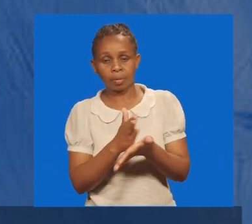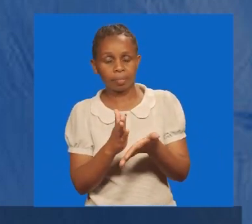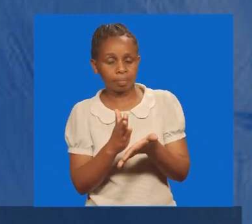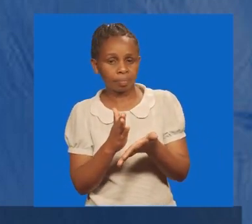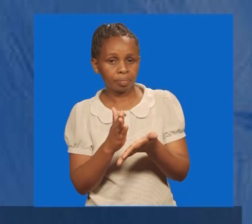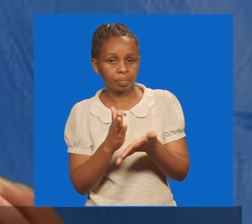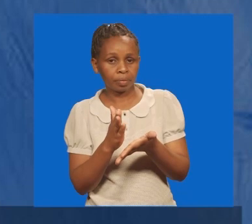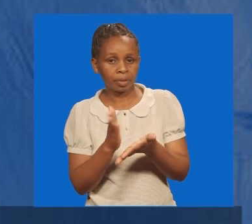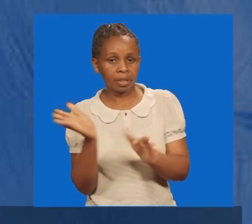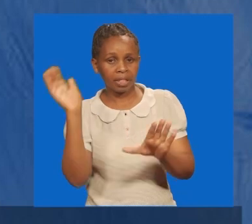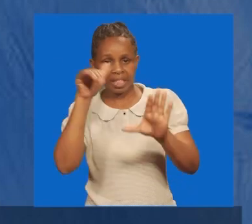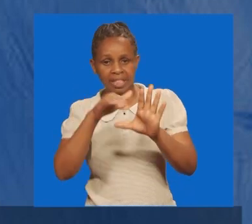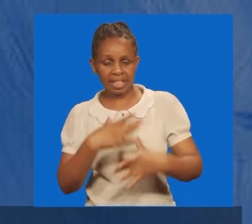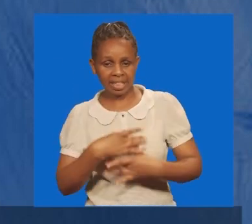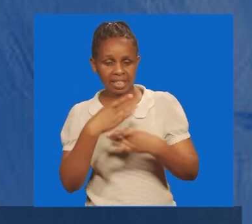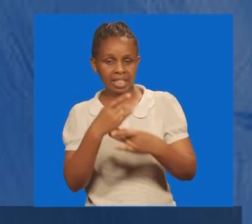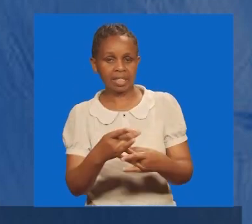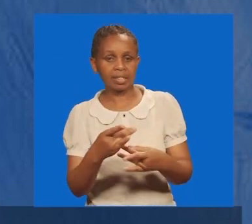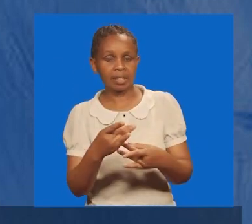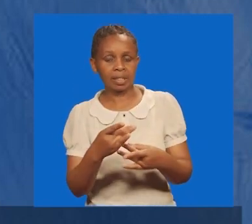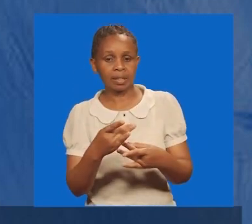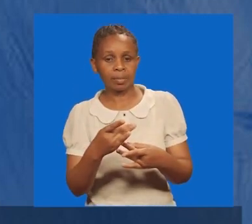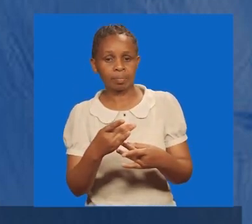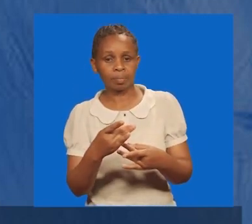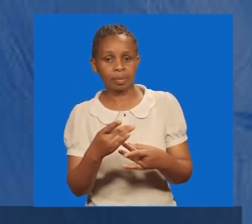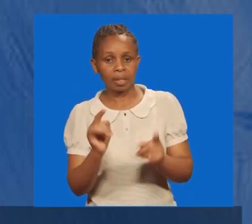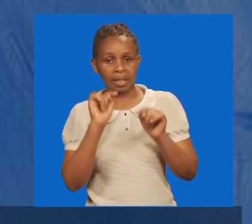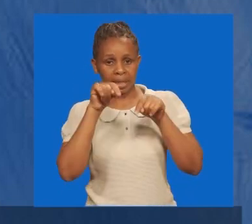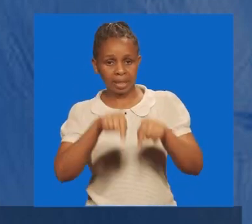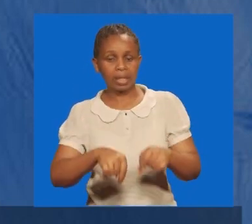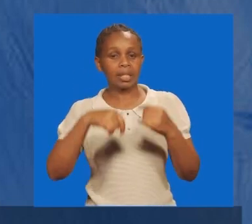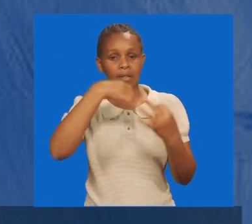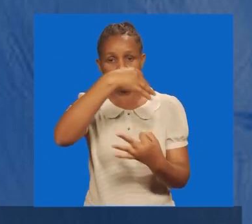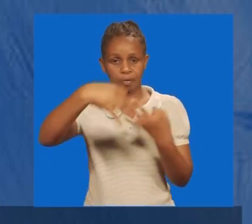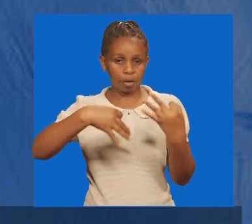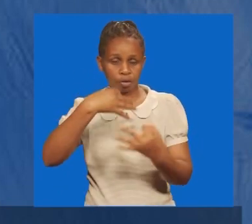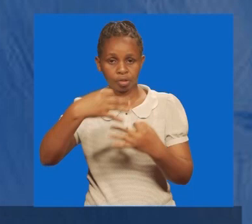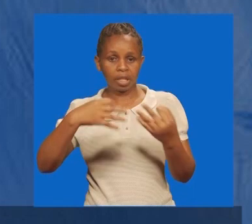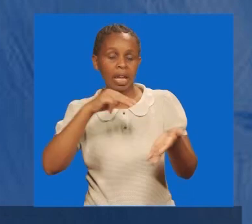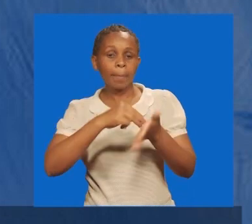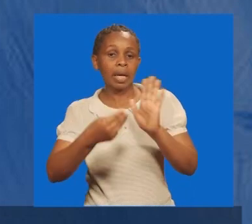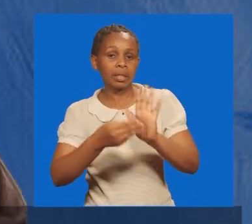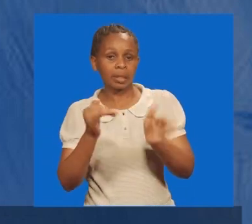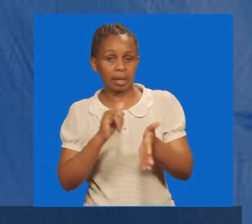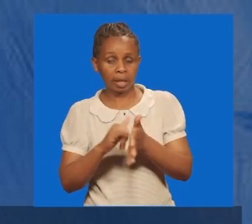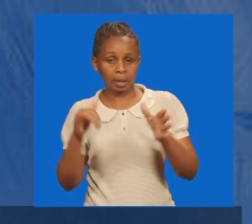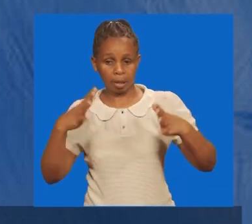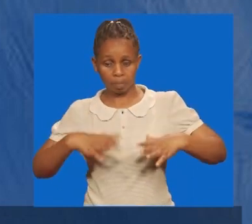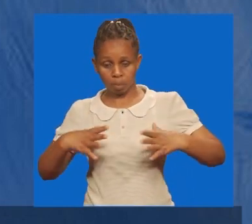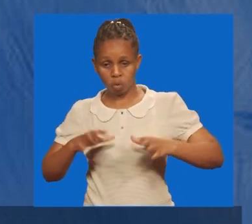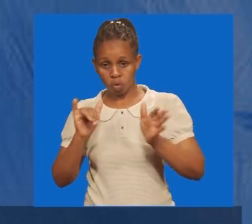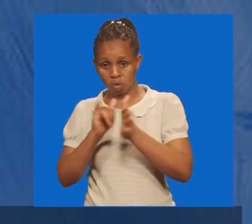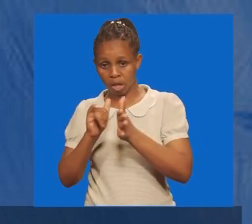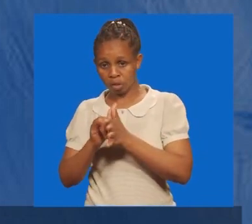one in rest. Kwa hivyo, jambo hili ushirika, ninamanisha ni watu amba, unashirikiana,